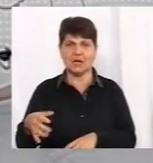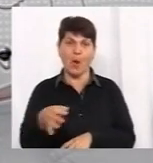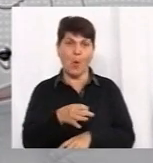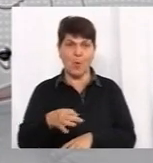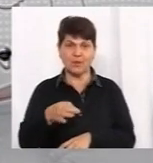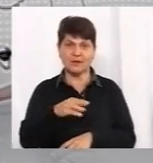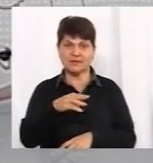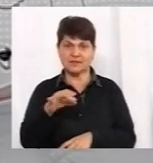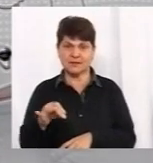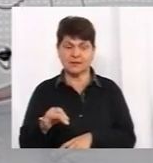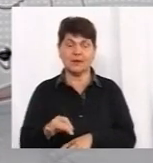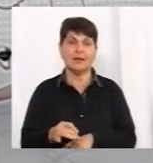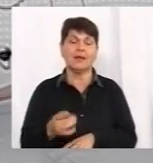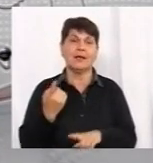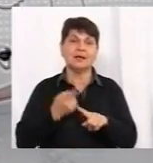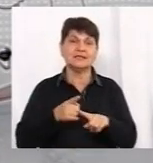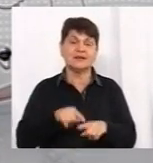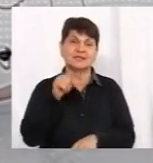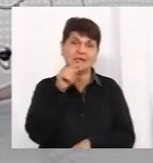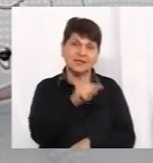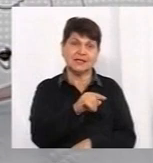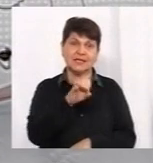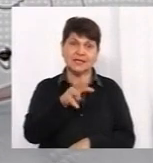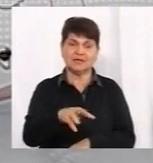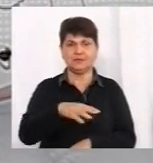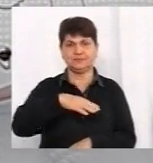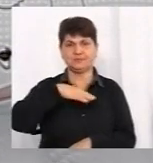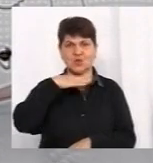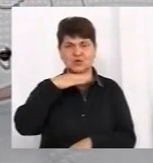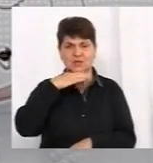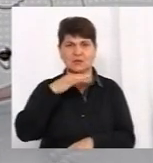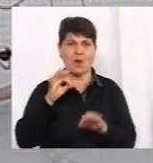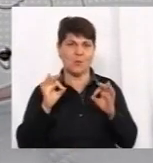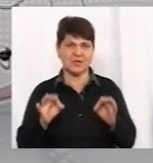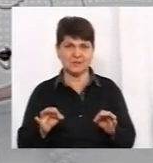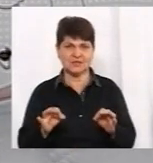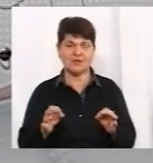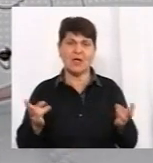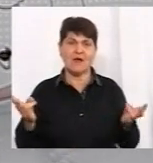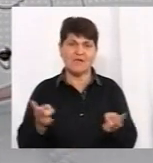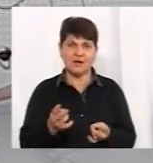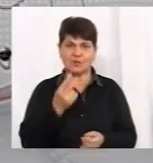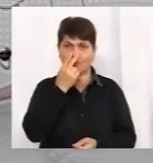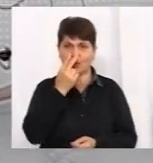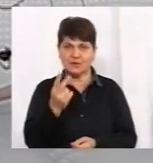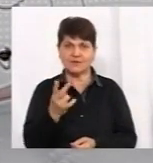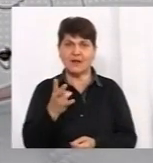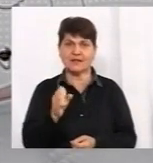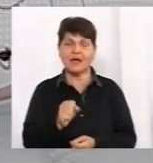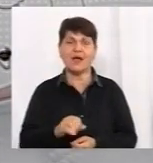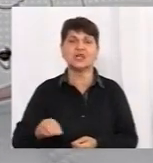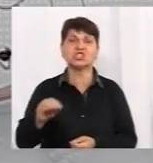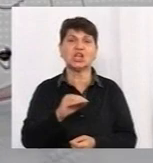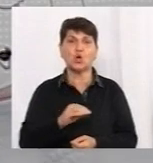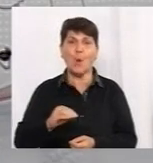І саме дяки їм ми маємо достатньо оптимістичну картину. Адже варто подивитися на Житомир, а